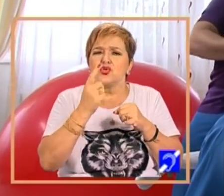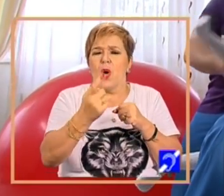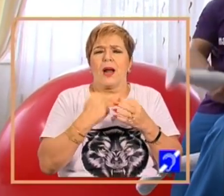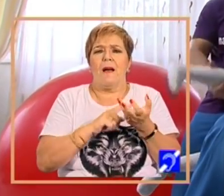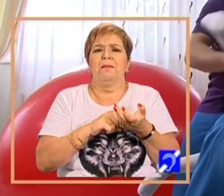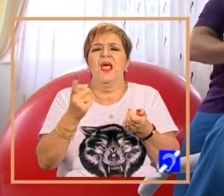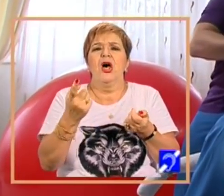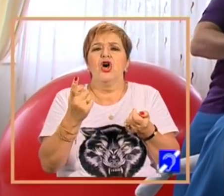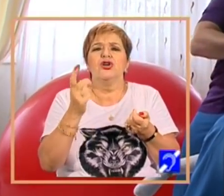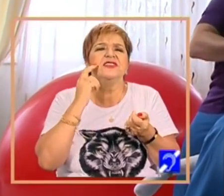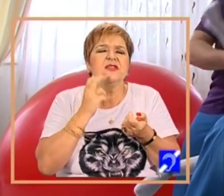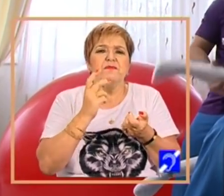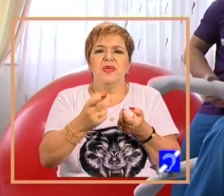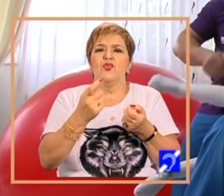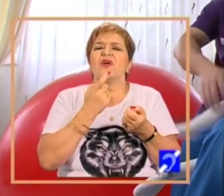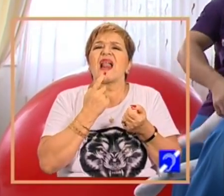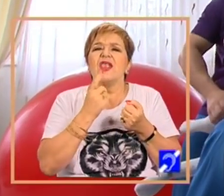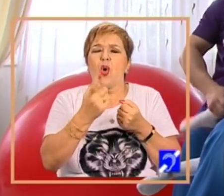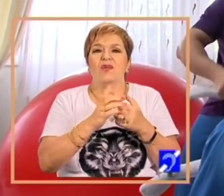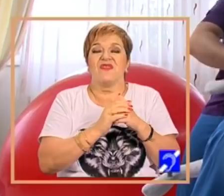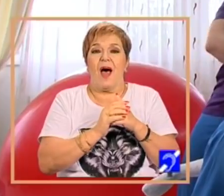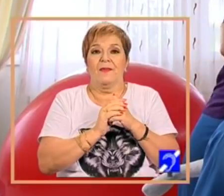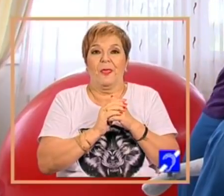din Sibiu, din Craiova,